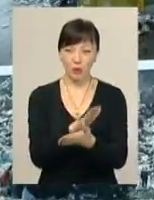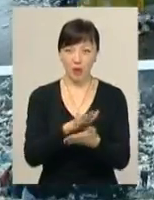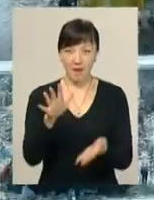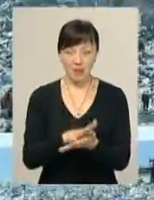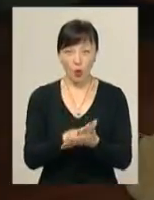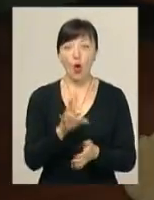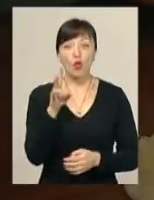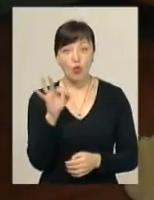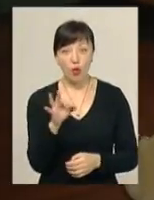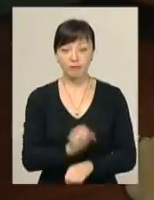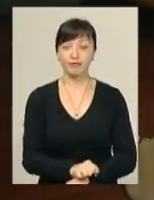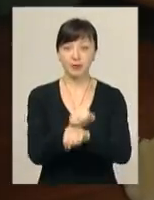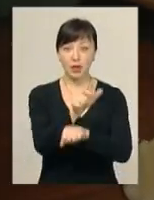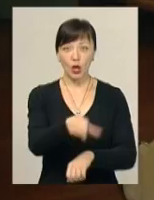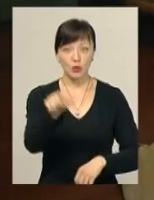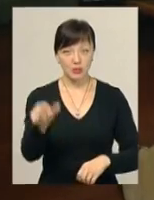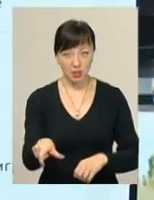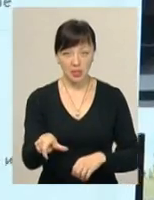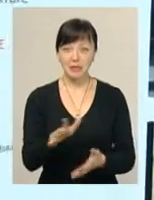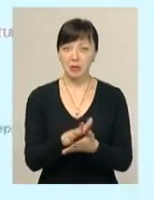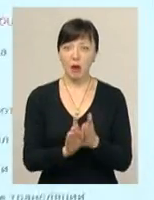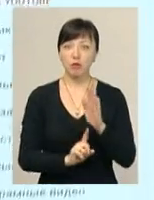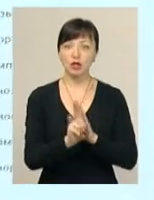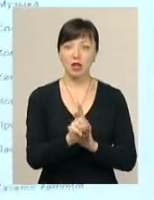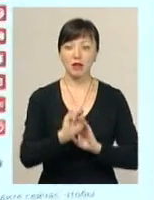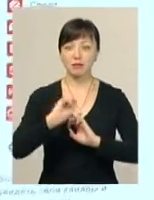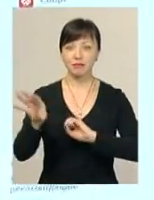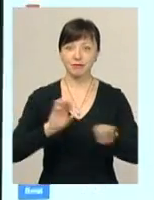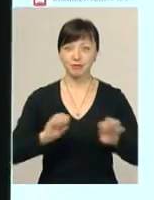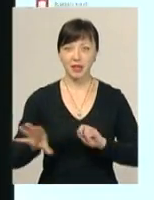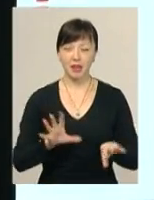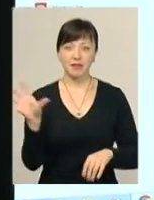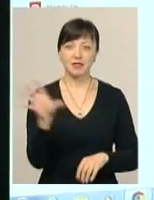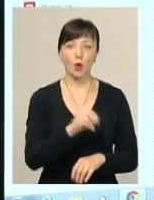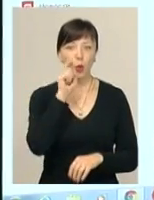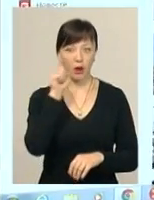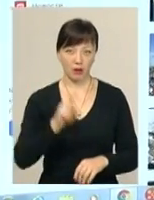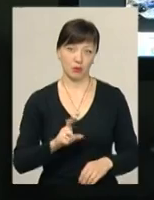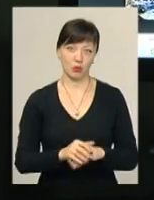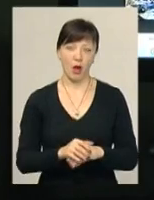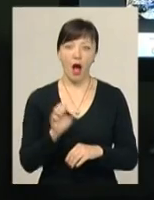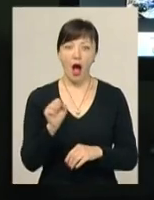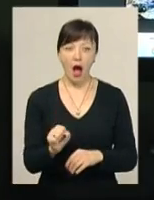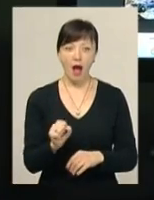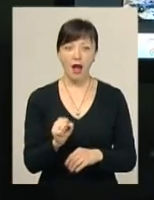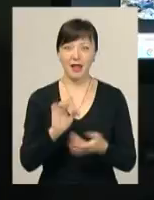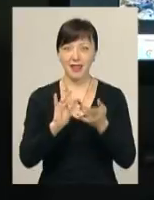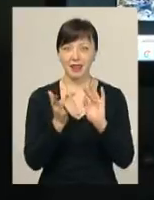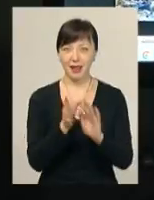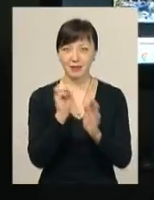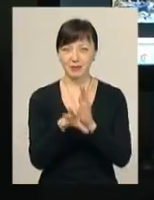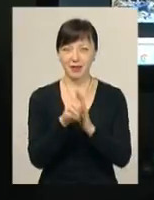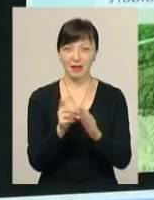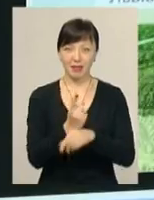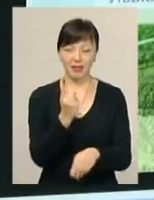Проте після кількох протестів місцевих жителів сміття почало розповзатися усією країною. А мережу заполонили так звані